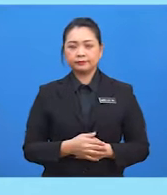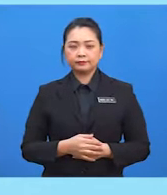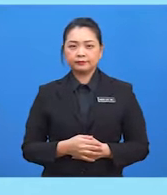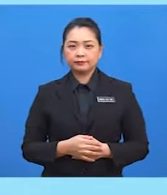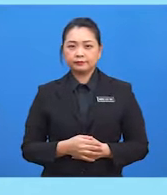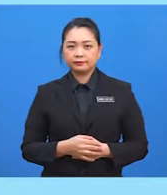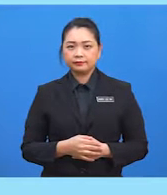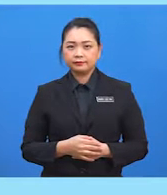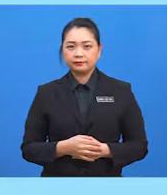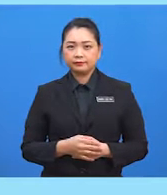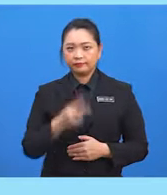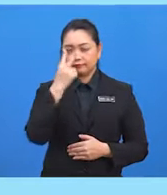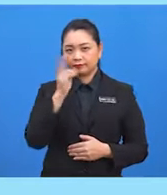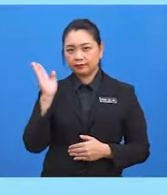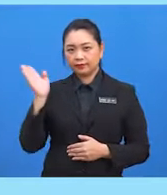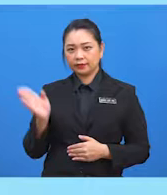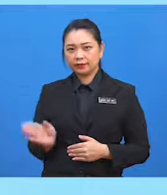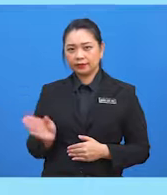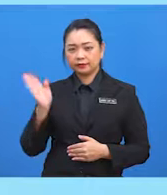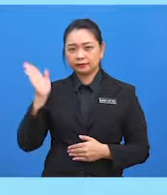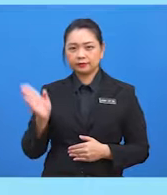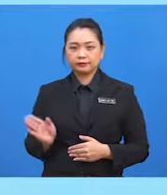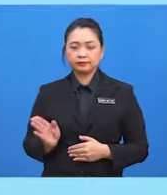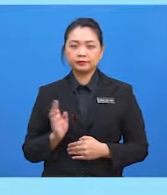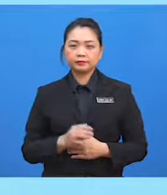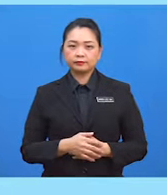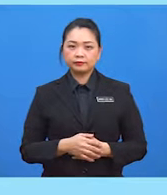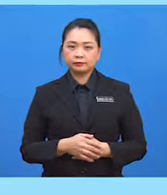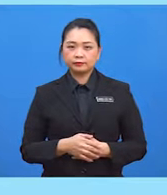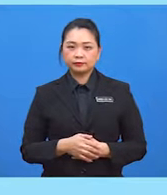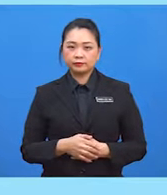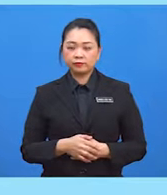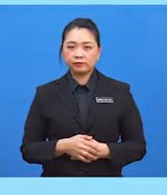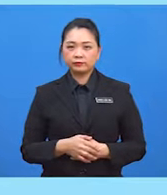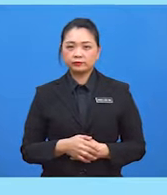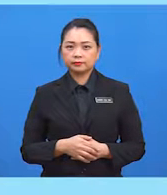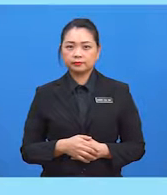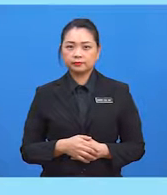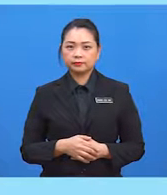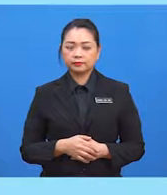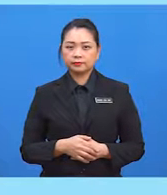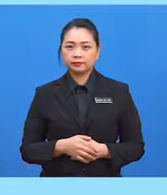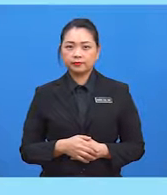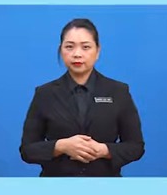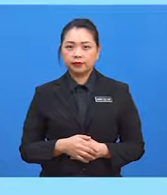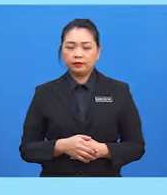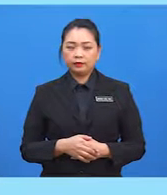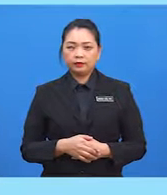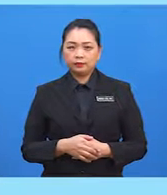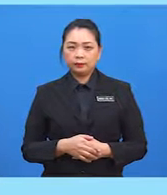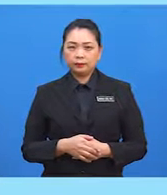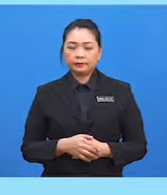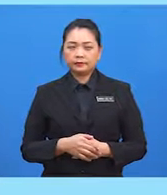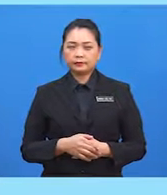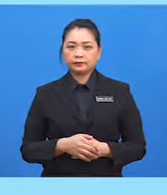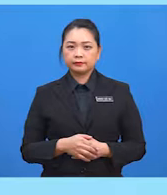62 darjah tambah 12 darab dengan 1 minit. Gantikan